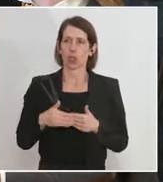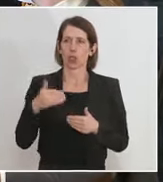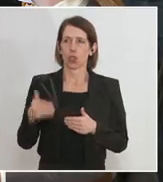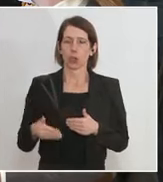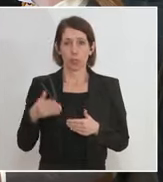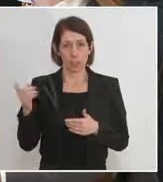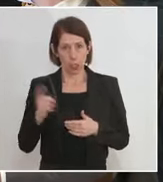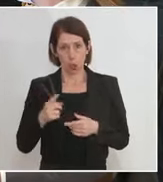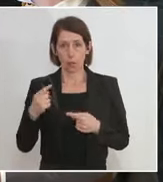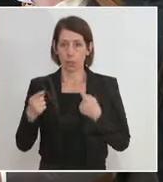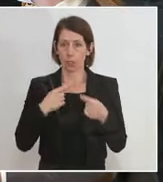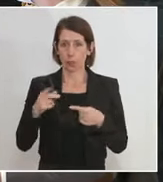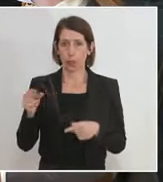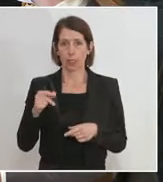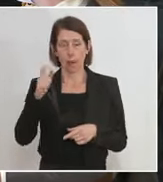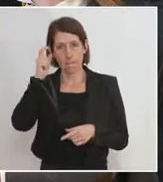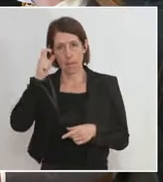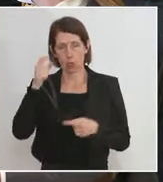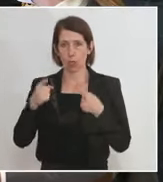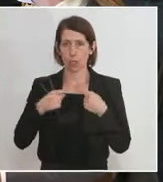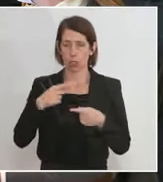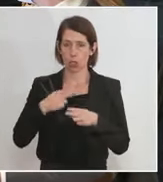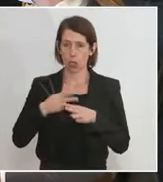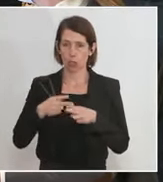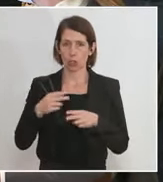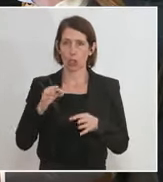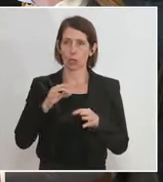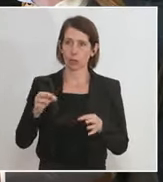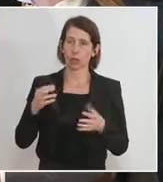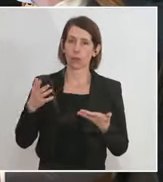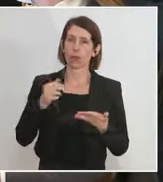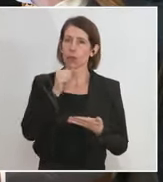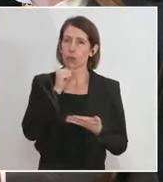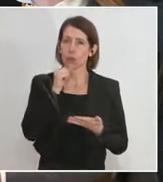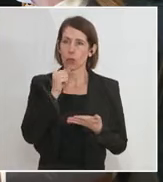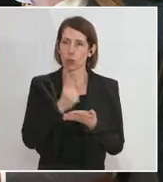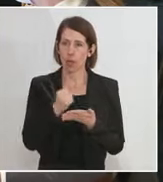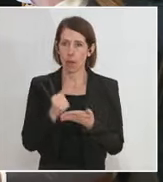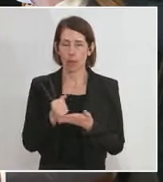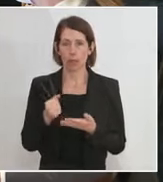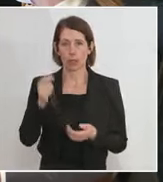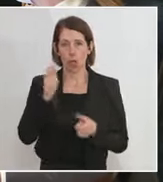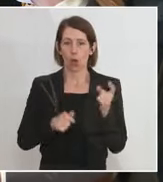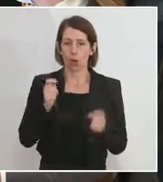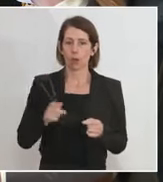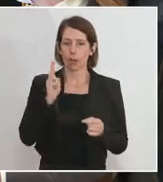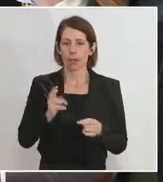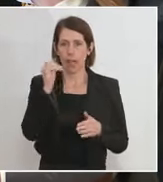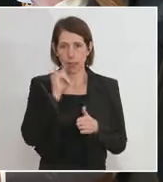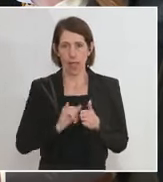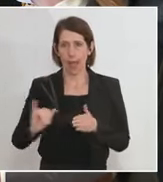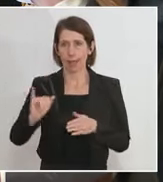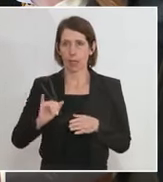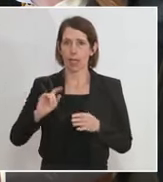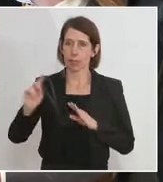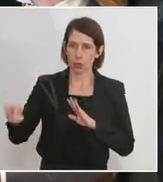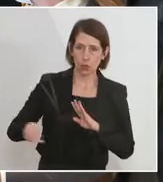Gespräche mit dem türkischen Staat, wird es geben mit der grünen Karte für Kupplung, dass die Leute einreisen, ausreisen können mit dieser grünen